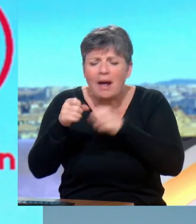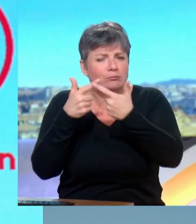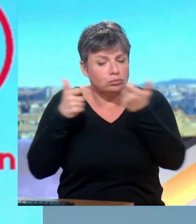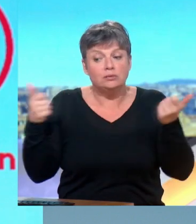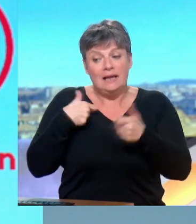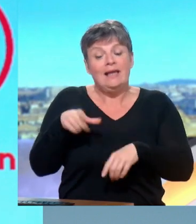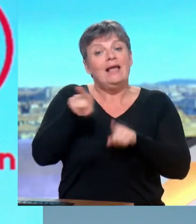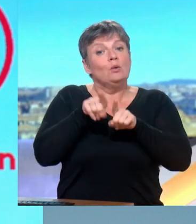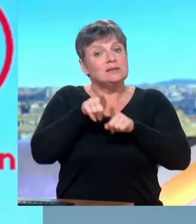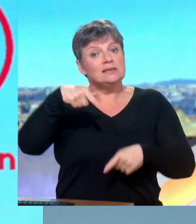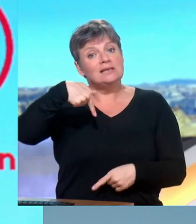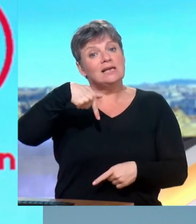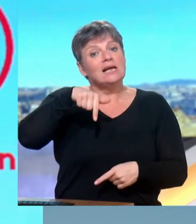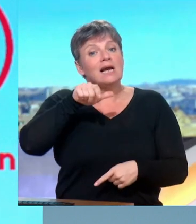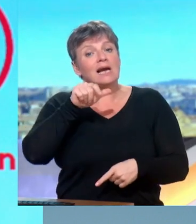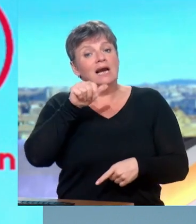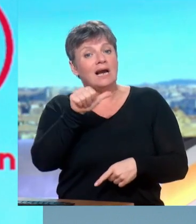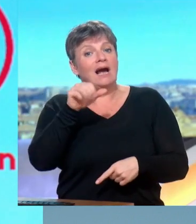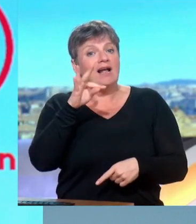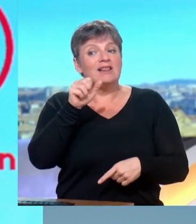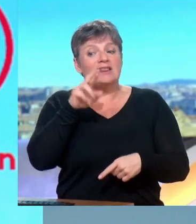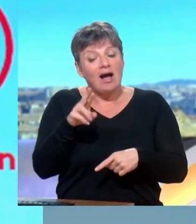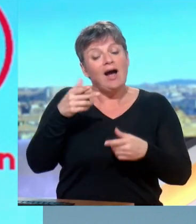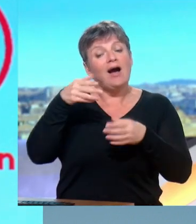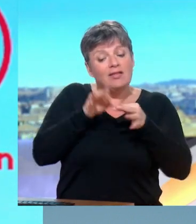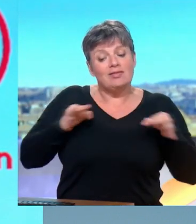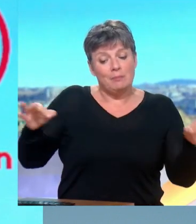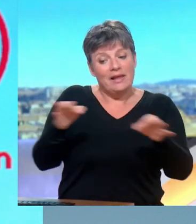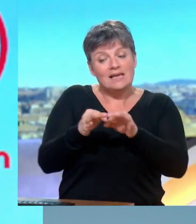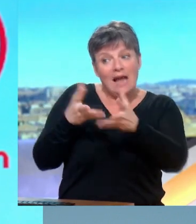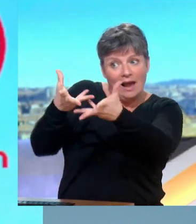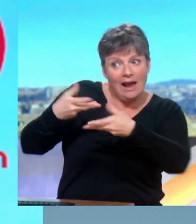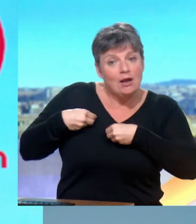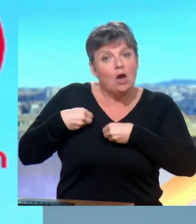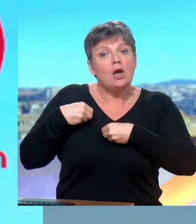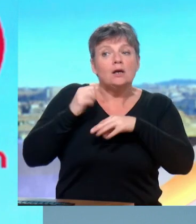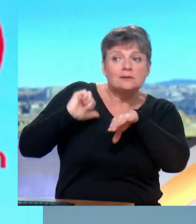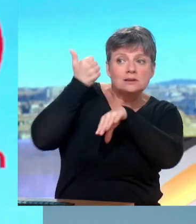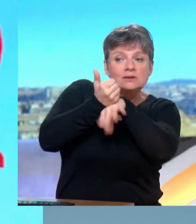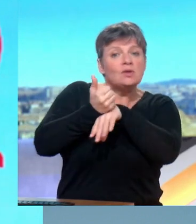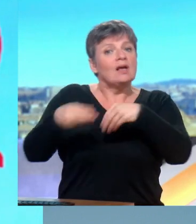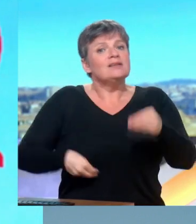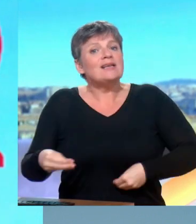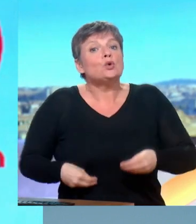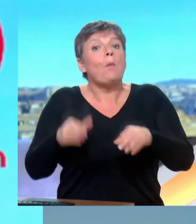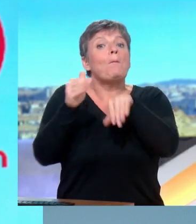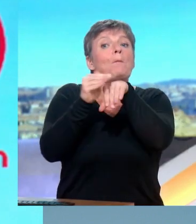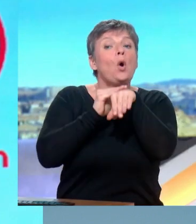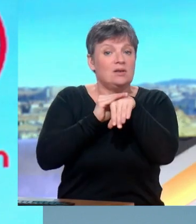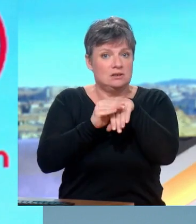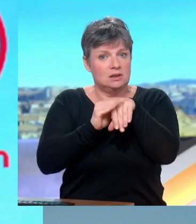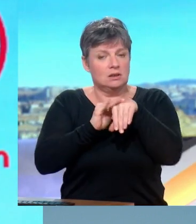son territoire la direction, alors là, on est subtil, la direction politique, pas la direction de la branche armée, mais la direction